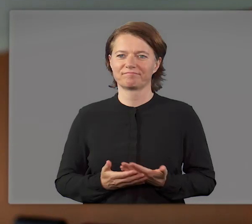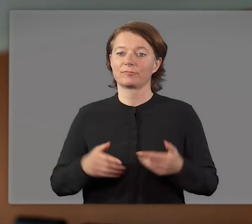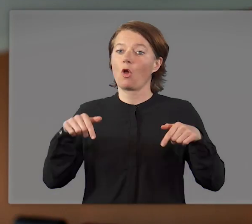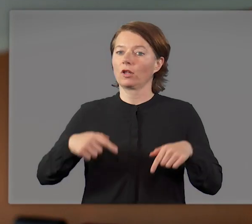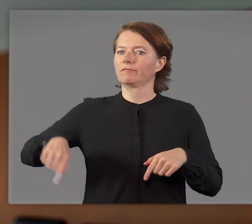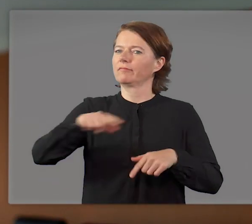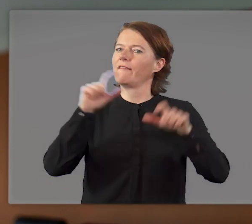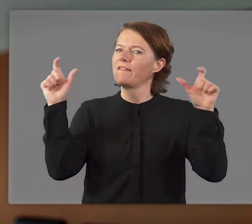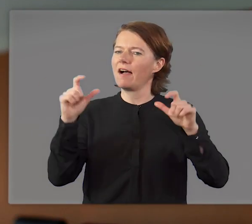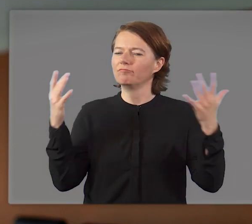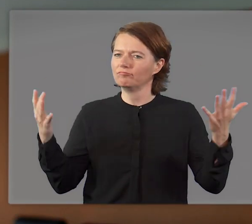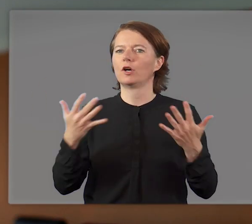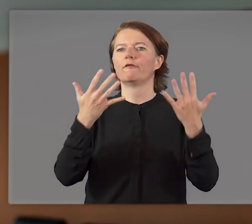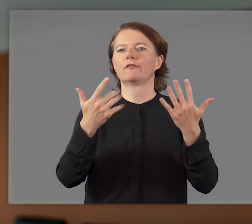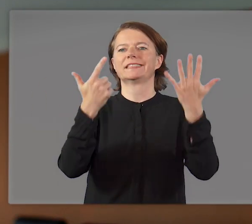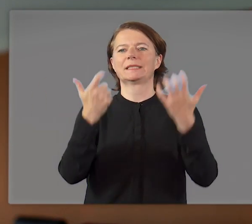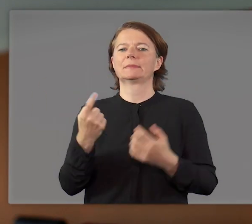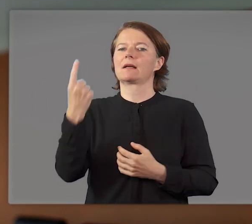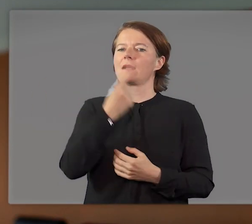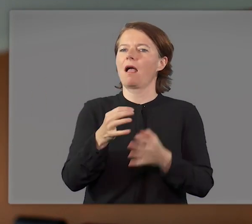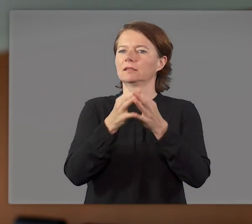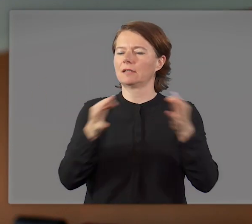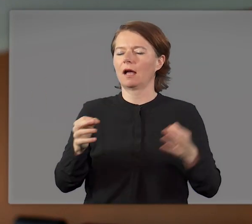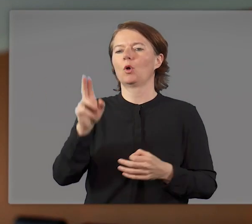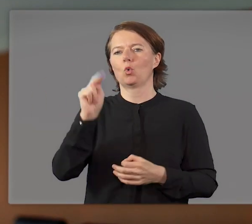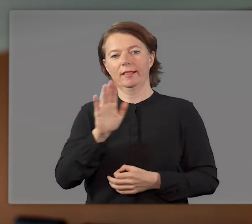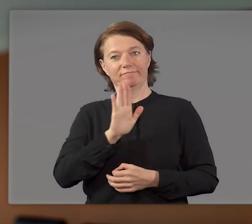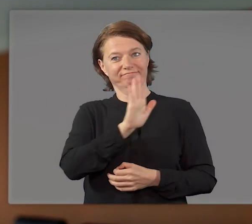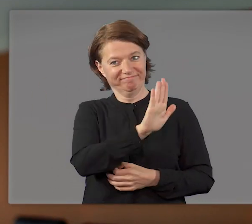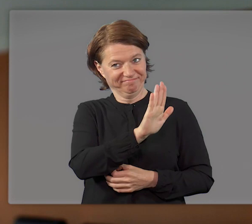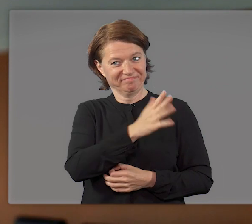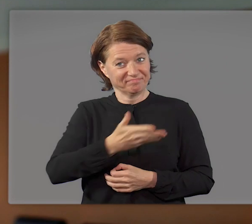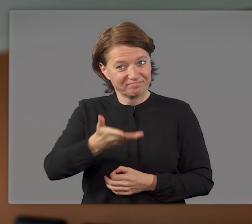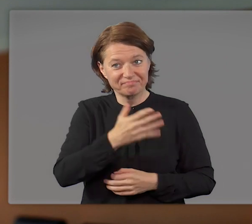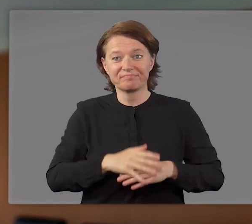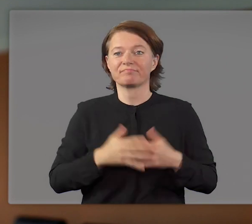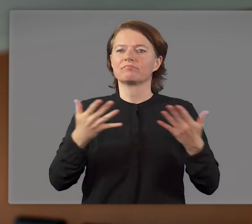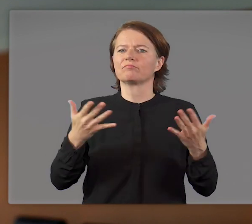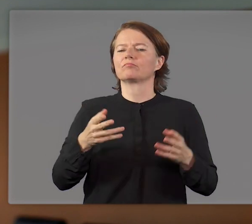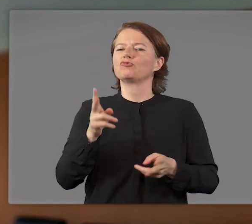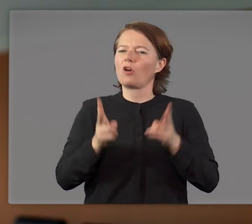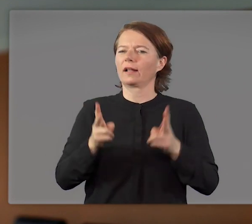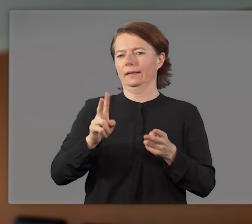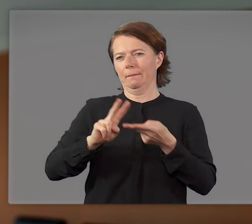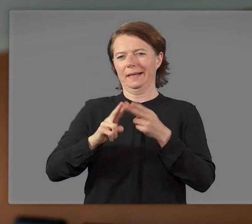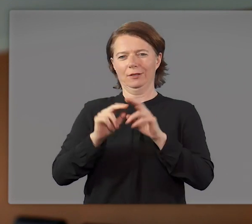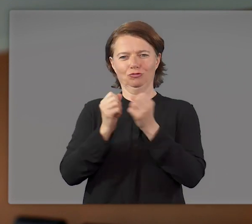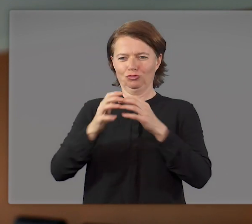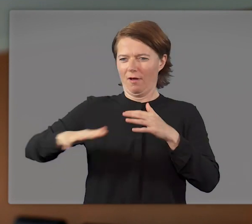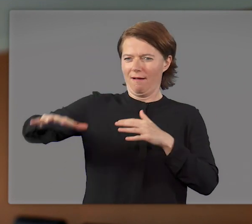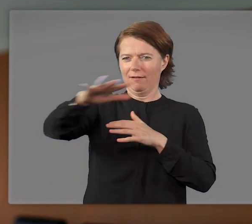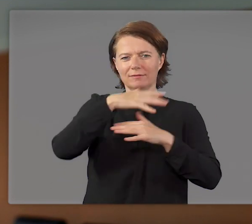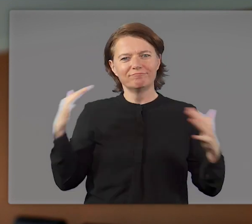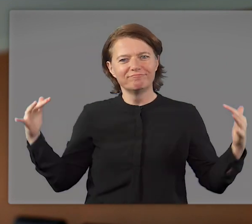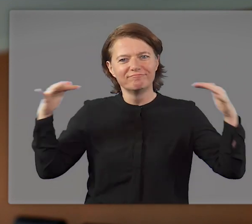In diesen Tagen feiern wir den 75. Jahrestag der Vereinten Nationen. Leider können die Mitgliedstaaten dieses Mal nur virtuell zur